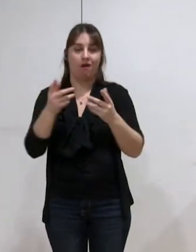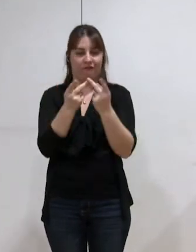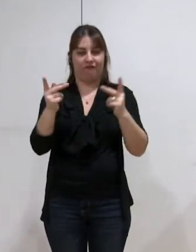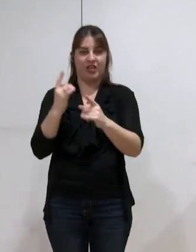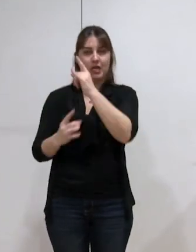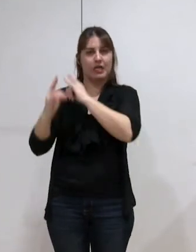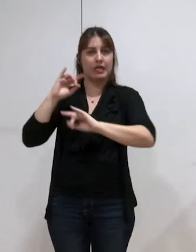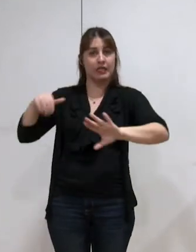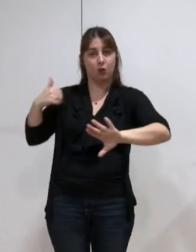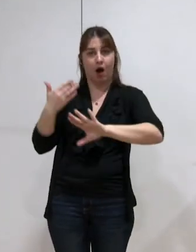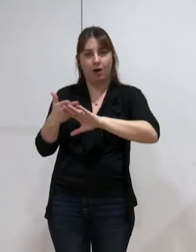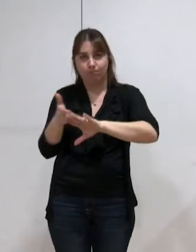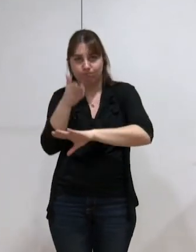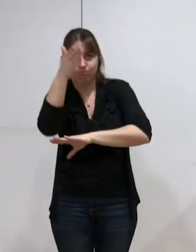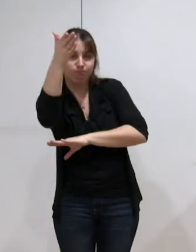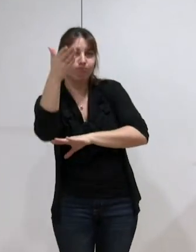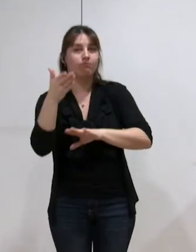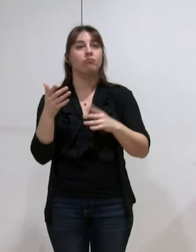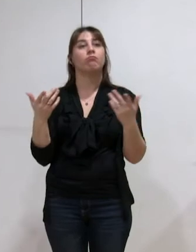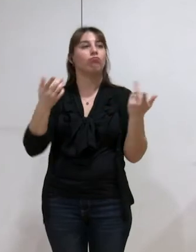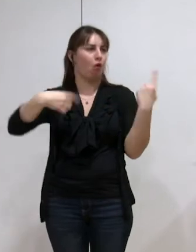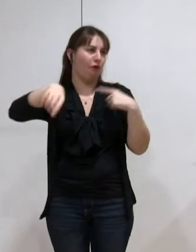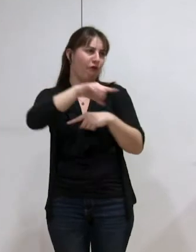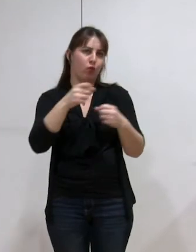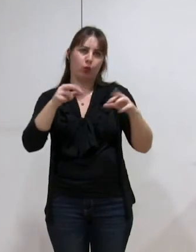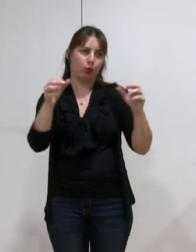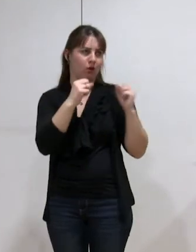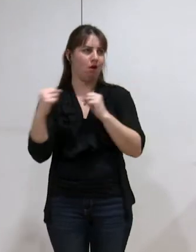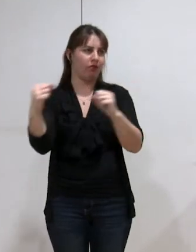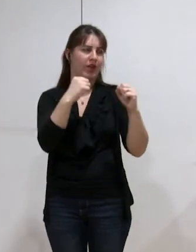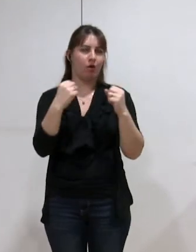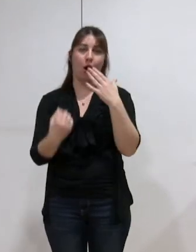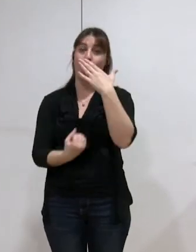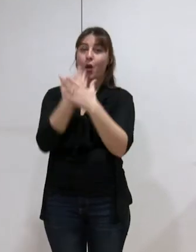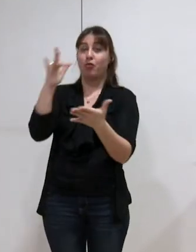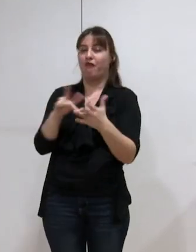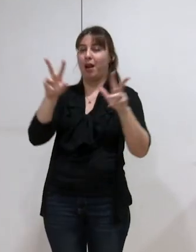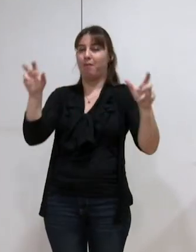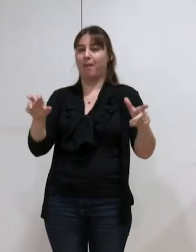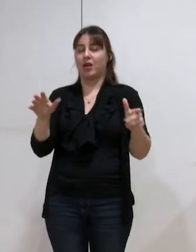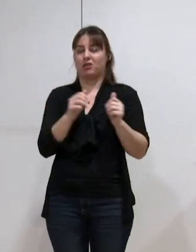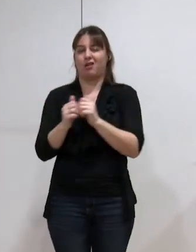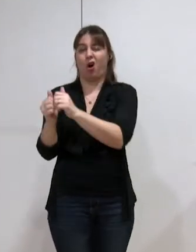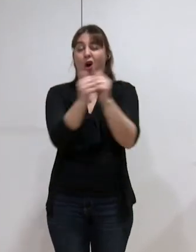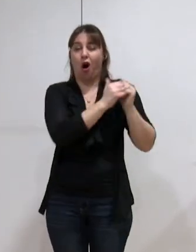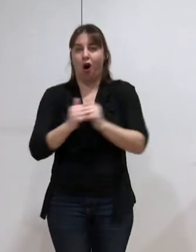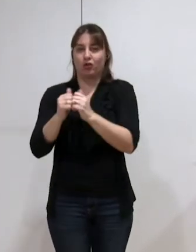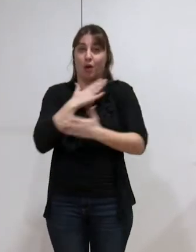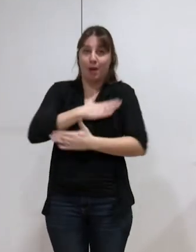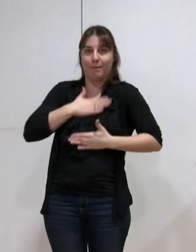je suis sûr que vous êtes tous d'accord avec moi pour dire que cette nouvelle page de l'histoire est une aventure collective enthousiasmante.